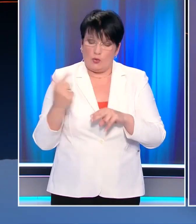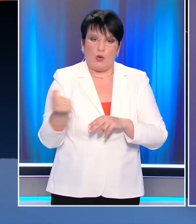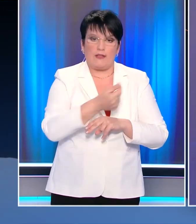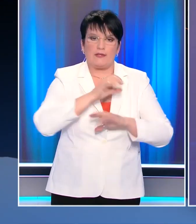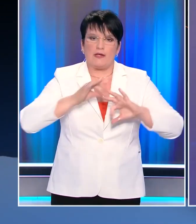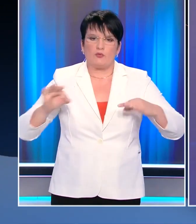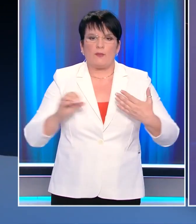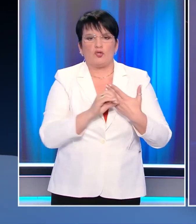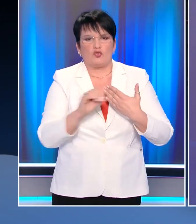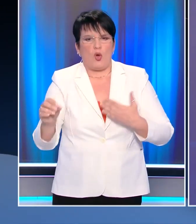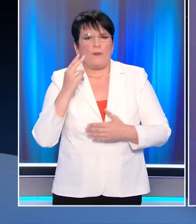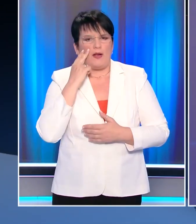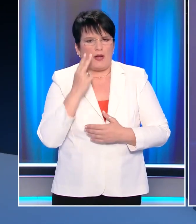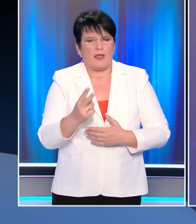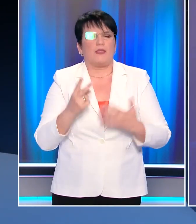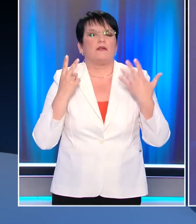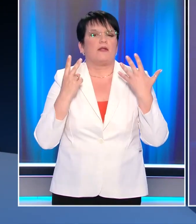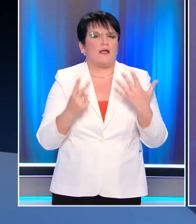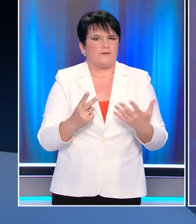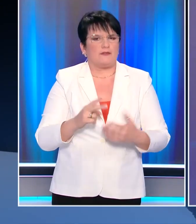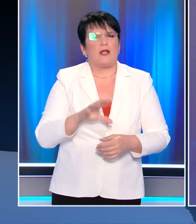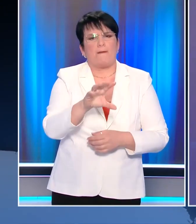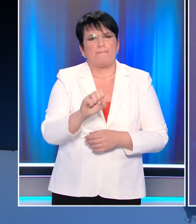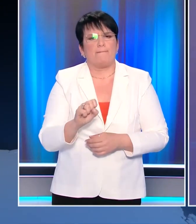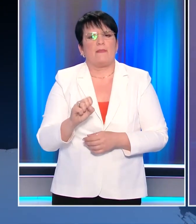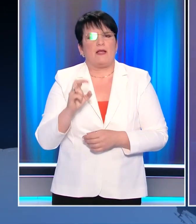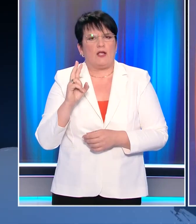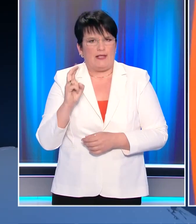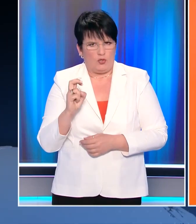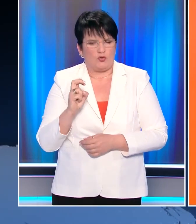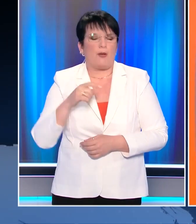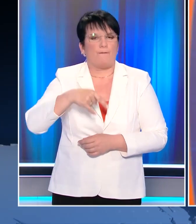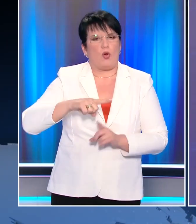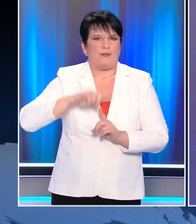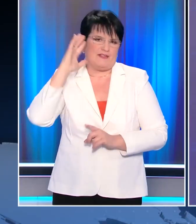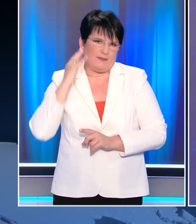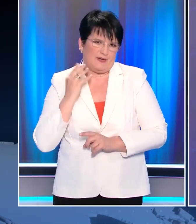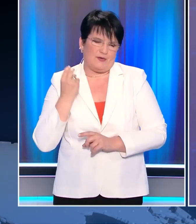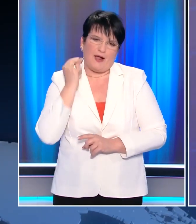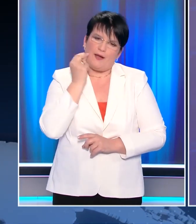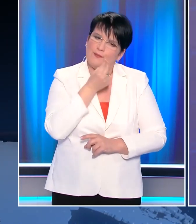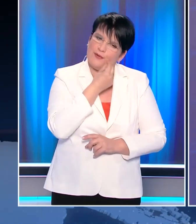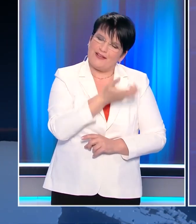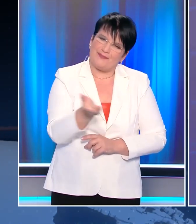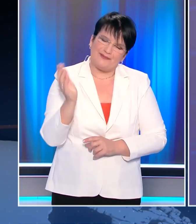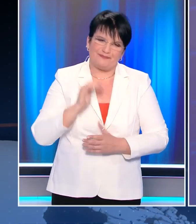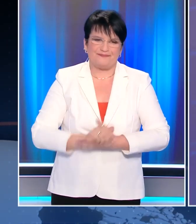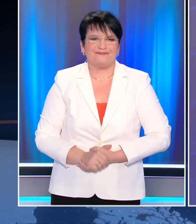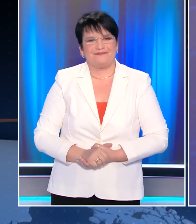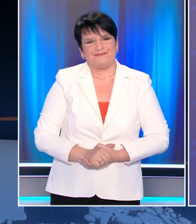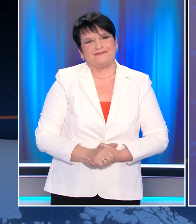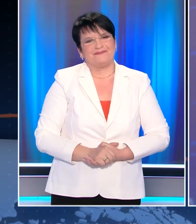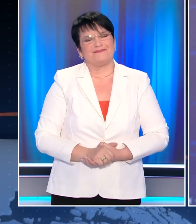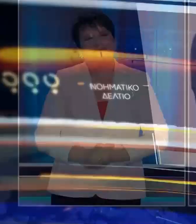Όλη η επικαιρότητα αναλυτικά στο κεντρικό δελτίο ειδήσεων του Open στις 7 παραήκοσι με την Πόπη Τσαπανίδου. Καλό απόγευμα σε όλους.